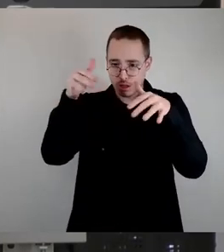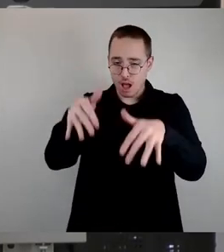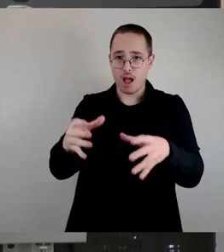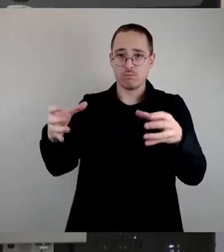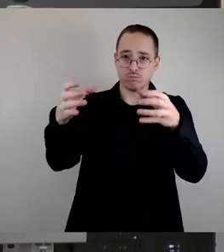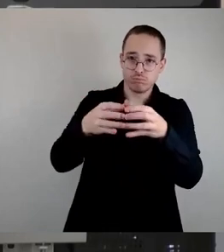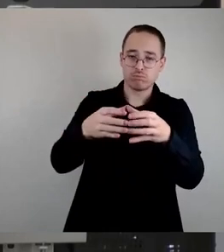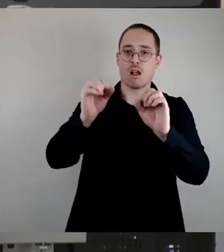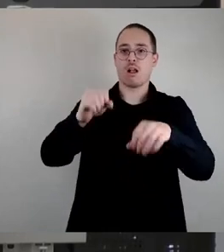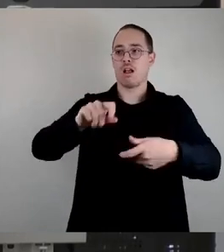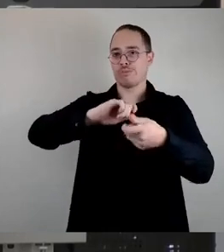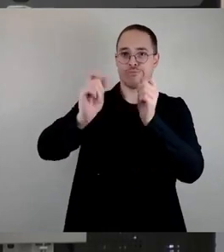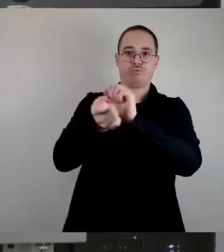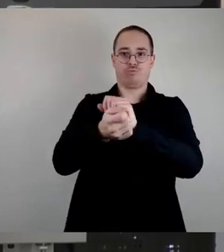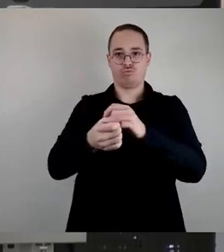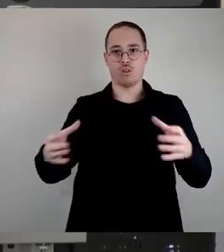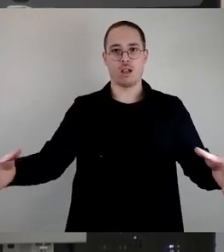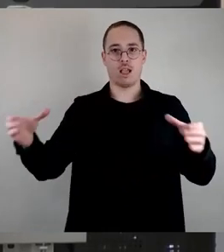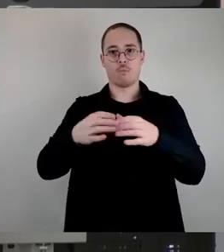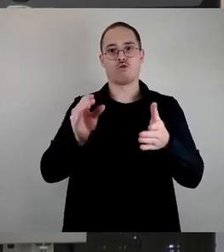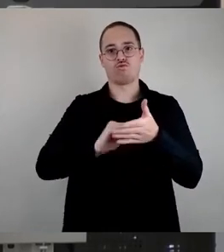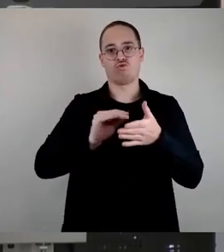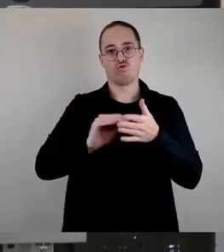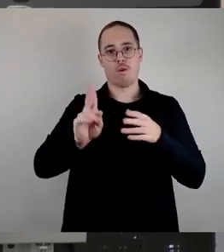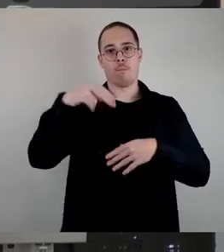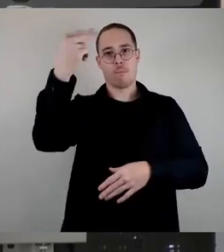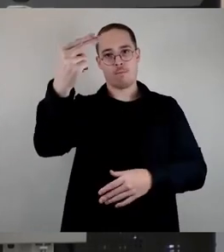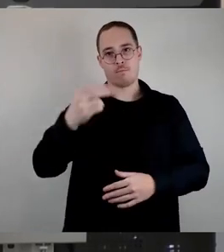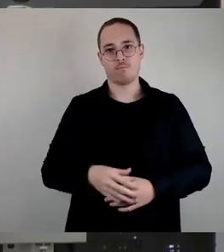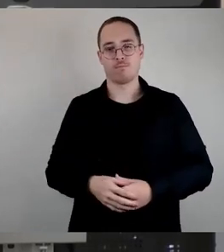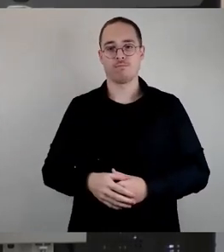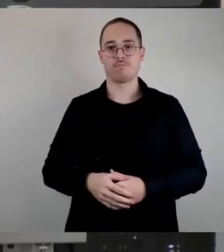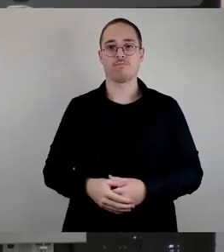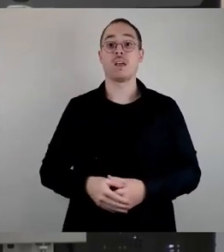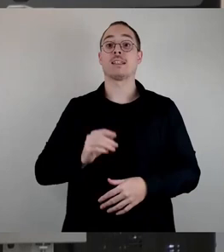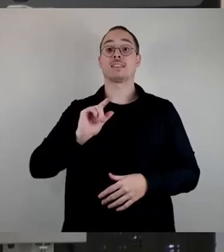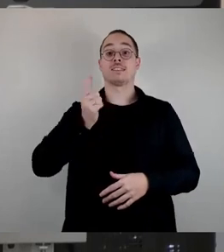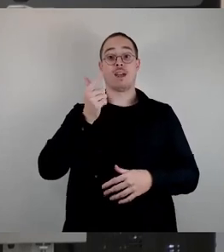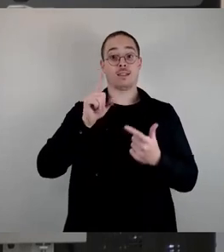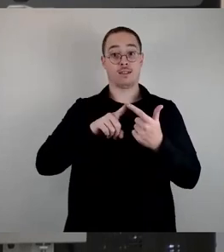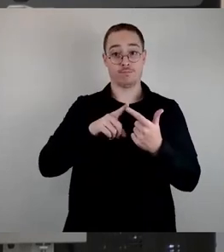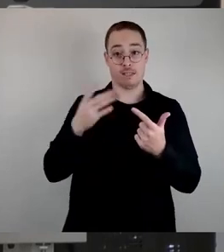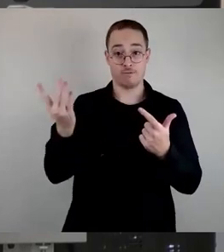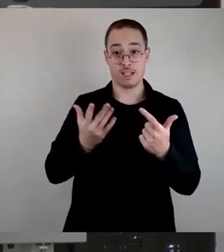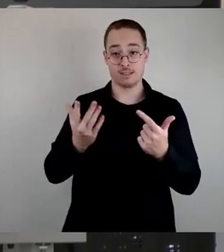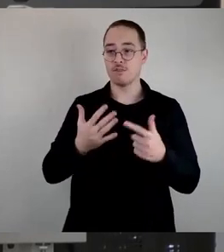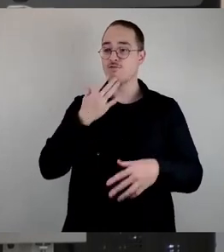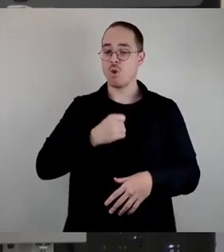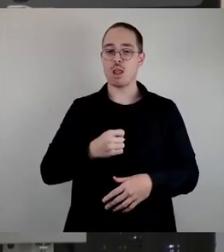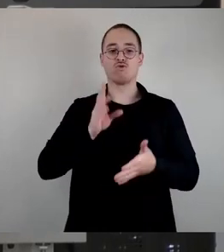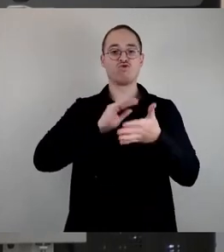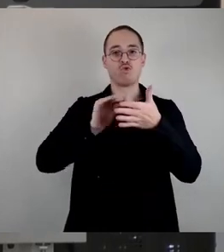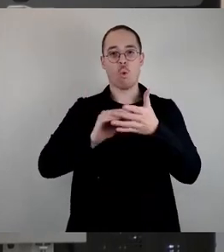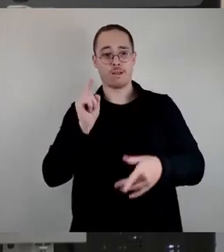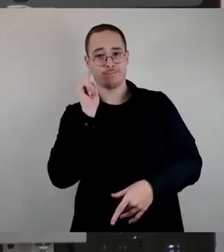Im zweiten Punkt fordern wir, dass aktiv auf die Schulen zuzugehen ist und die Frage wirklich zu